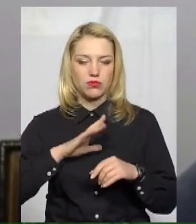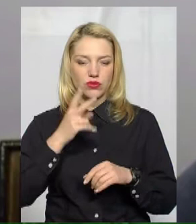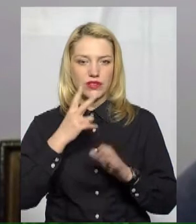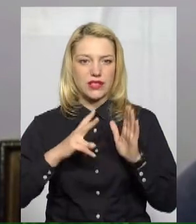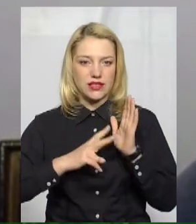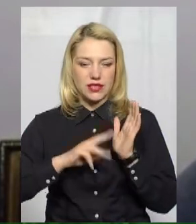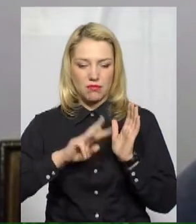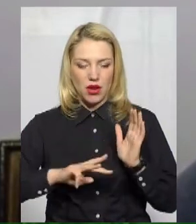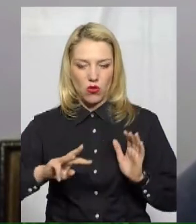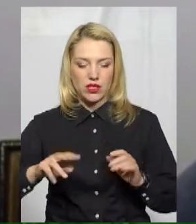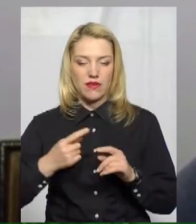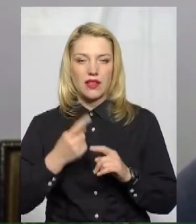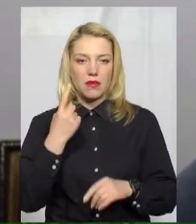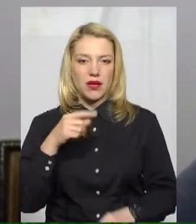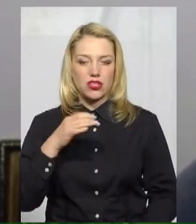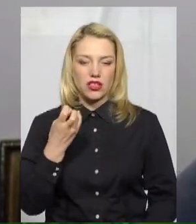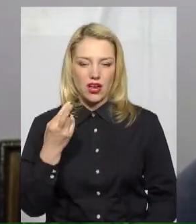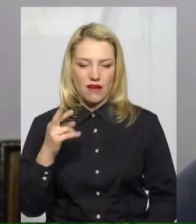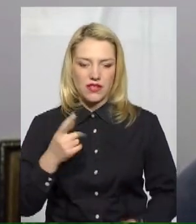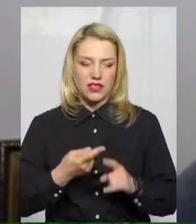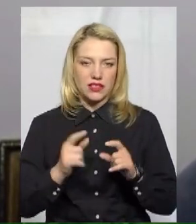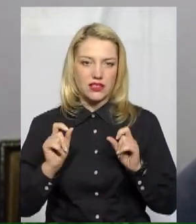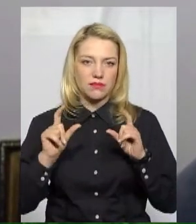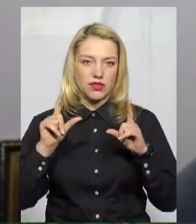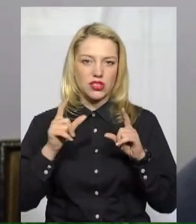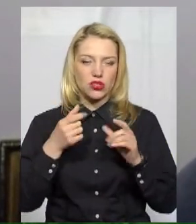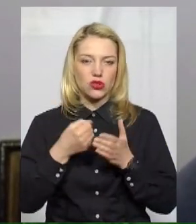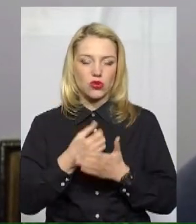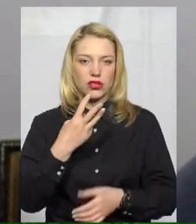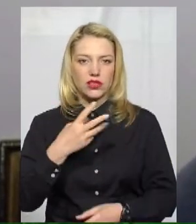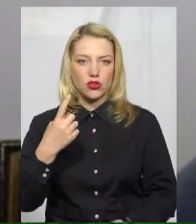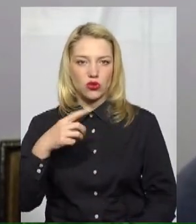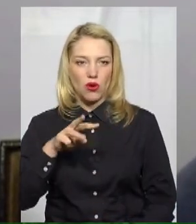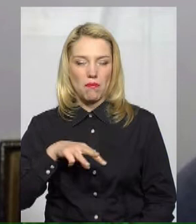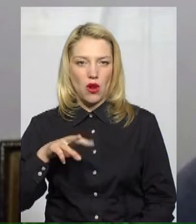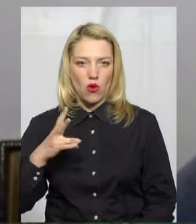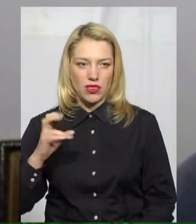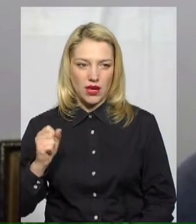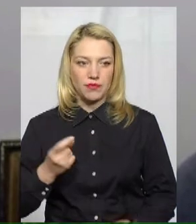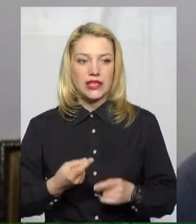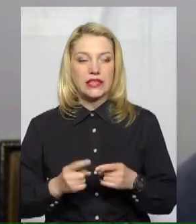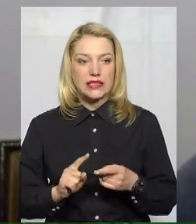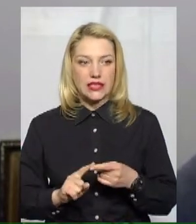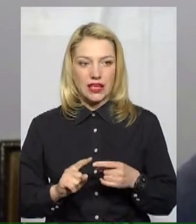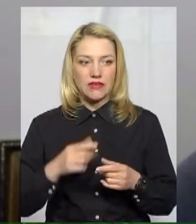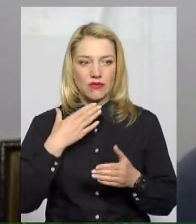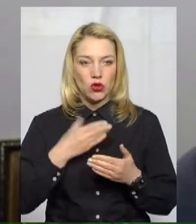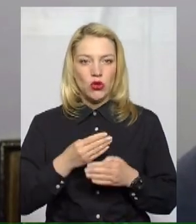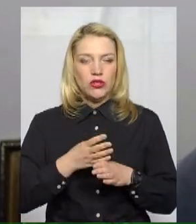ця сума збільшилась до 31 мільйона, що в свою чергу передбачає